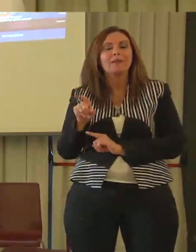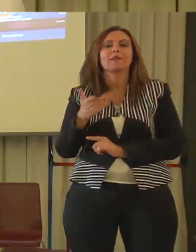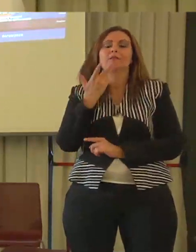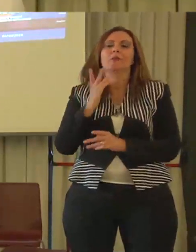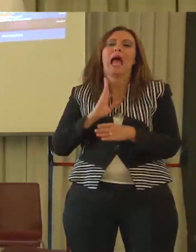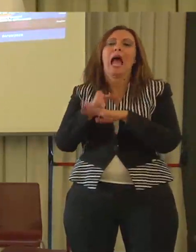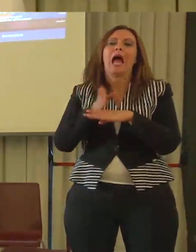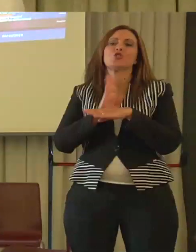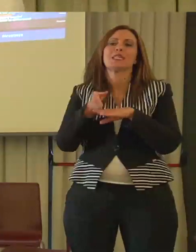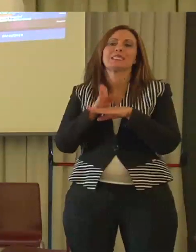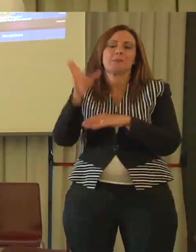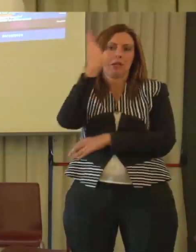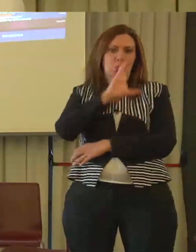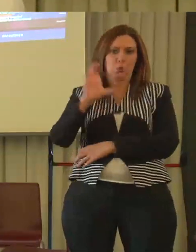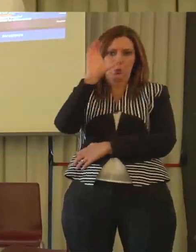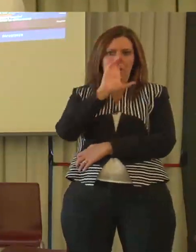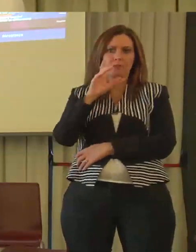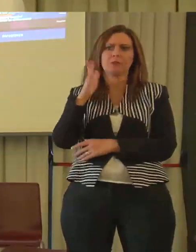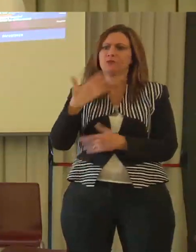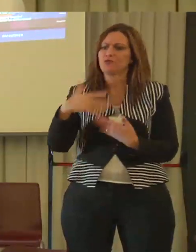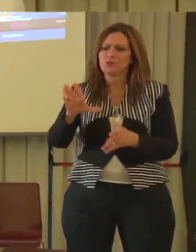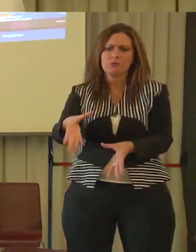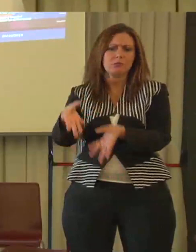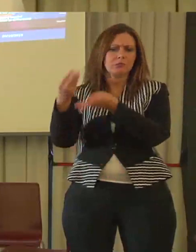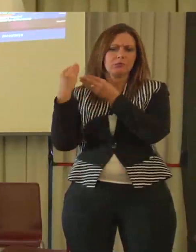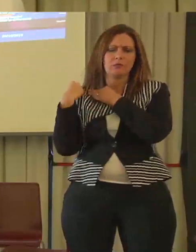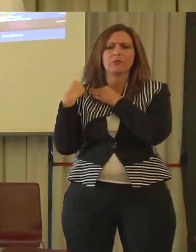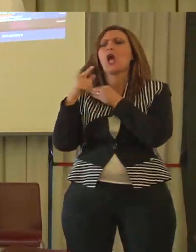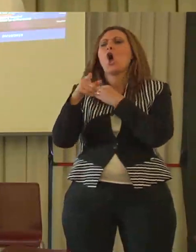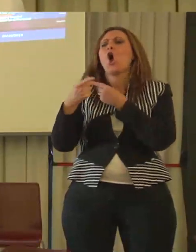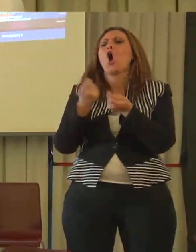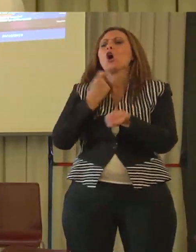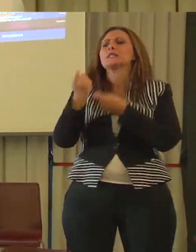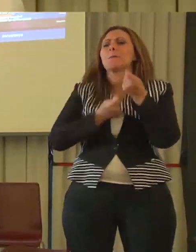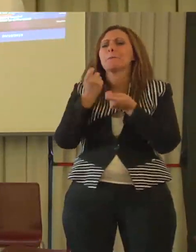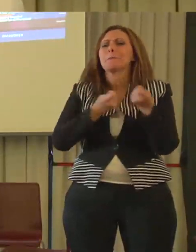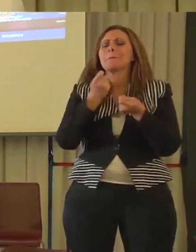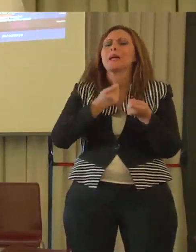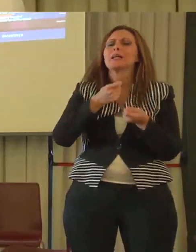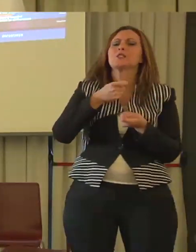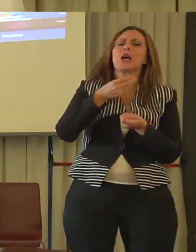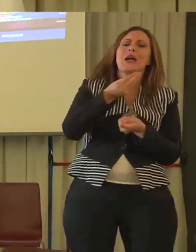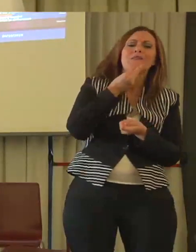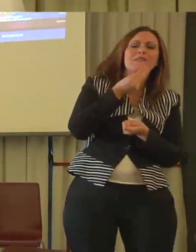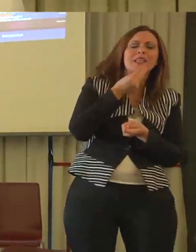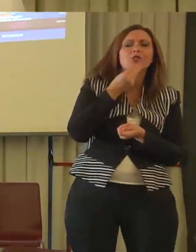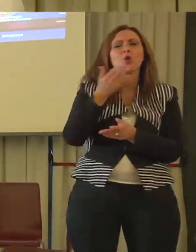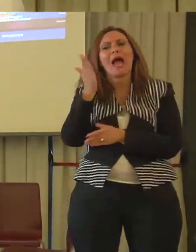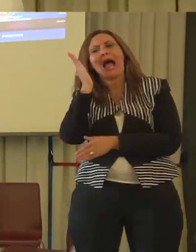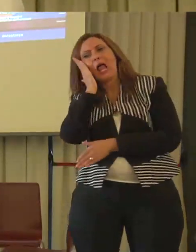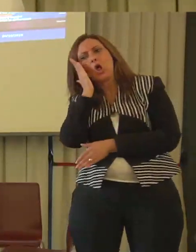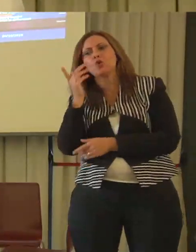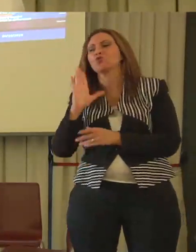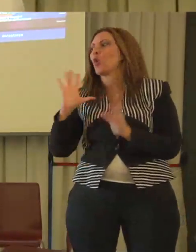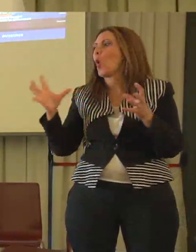accessibile. Per cui pensate, si è addossata i costi di vitto e alloggio di tutta la corovana e ci ha